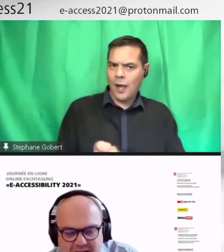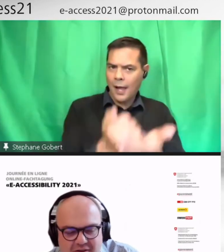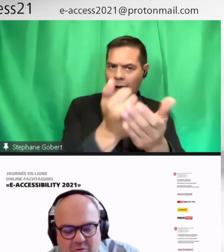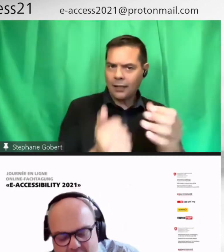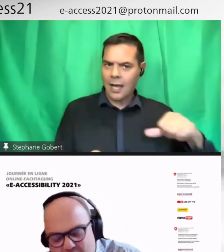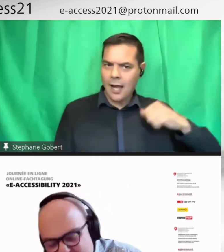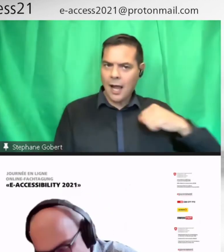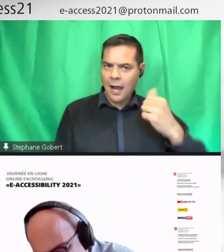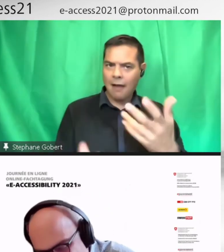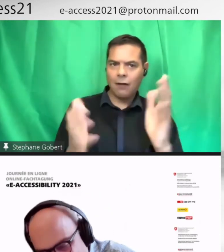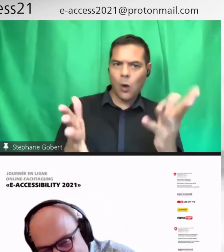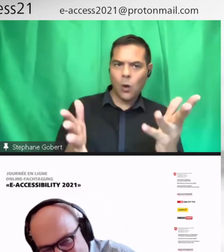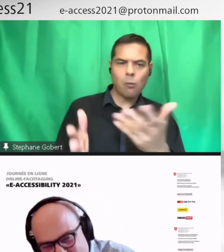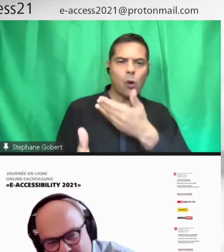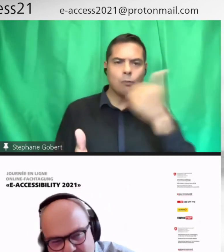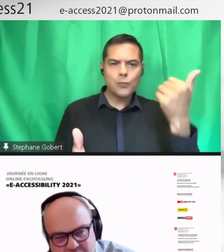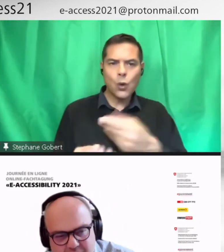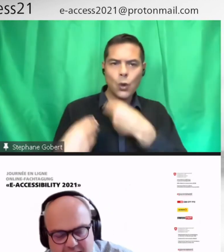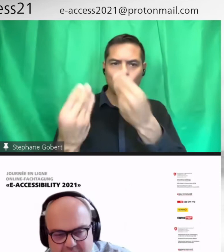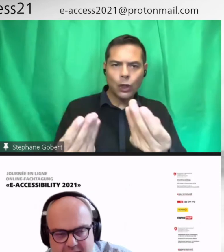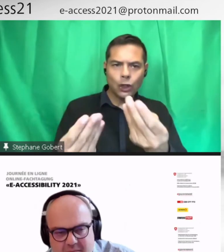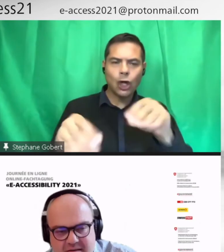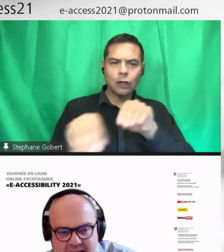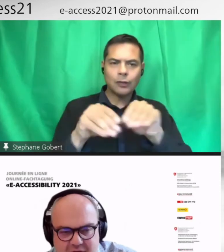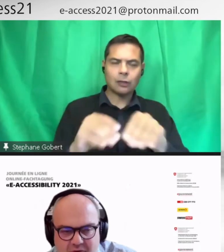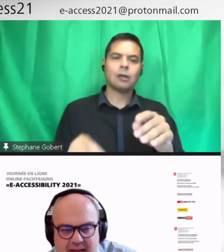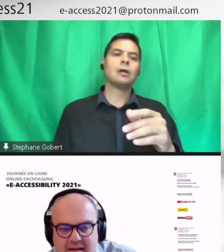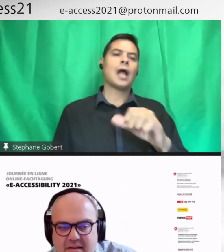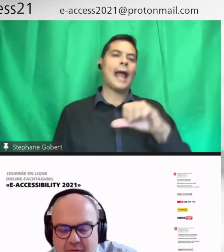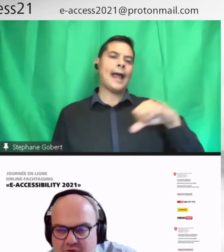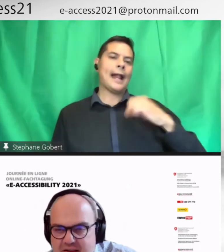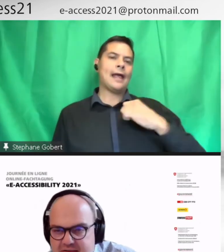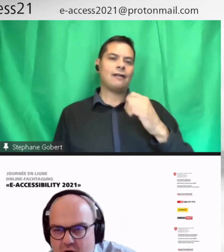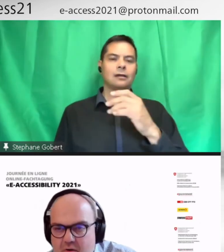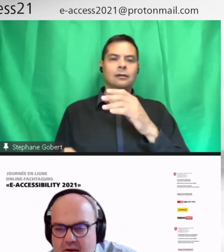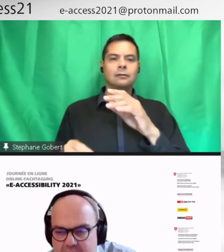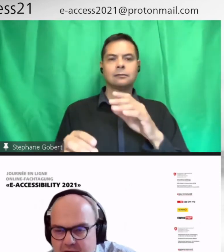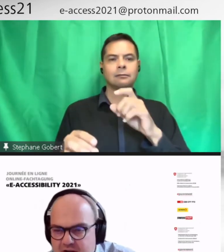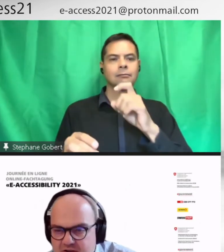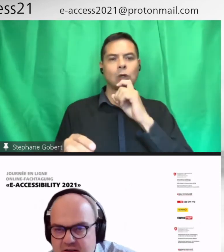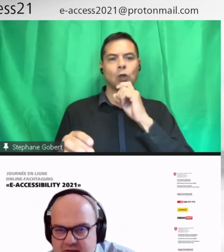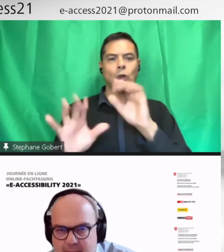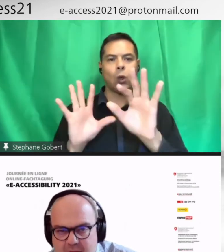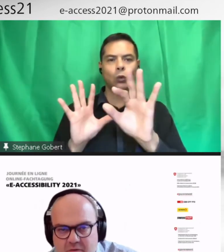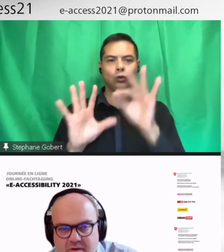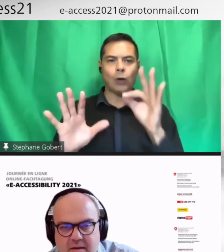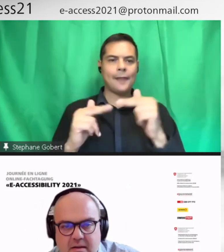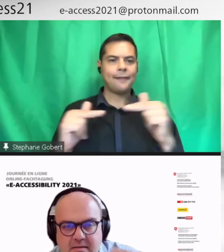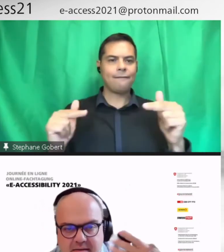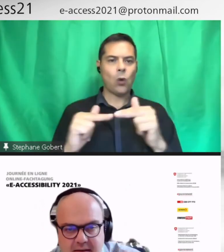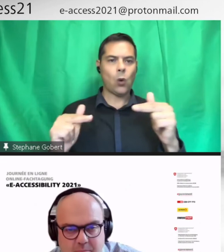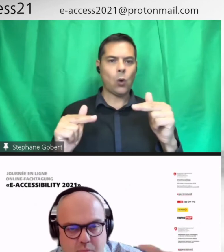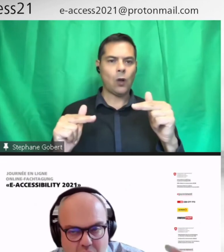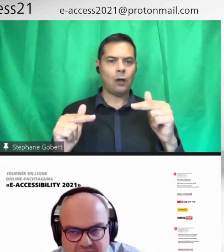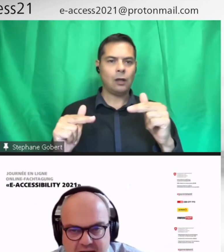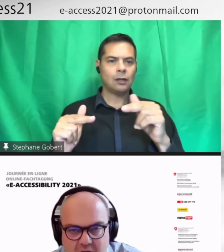'élève ne pas encore choisir le niveau de difficulté. Mais ce qui est extraordinaire, la différenciation, elle est réfléchie déjà. Donc, il y des idées